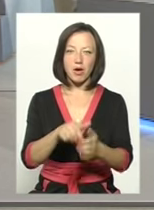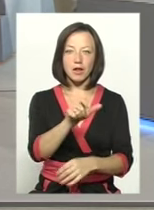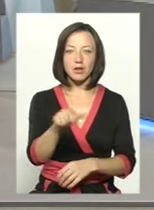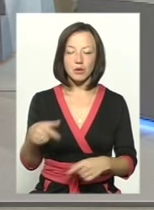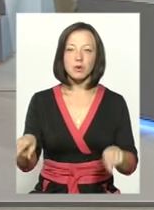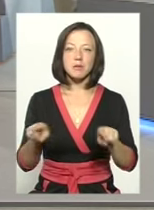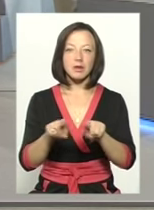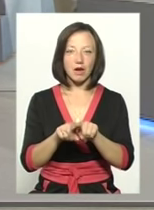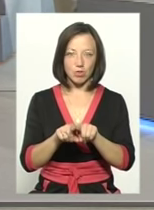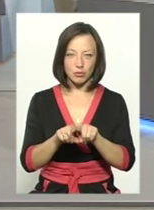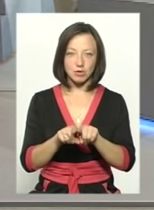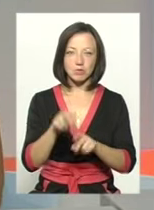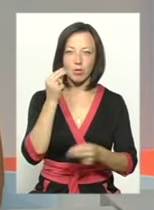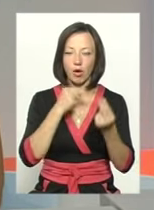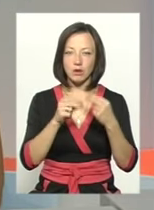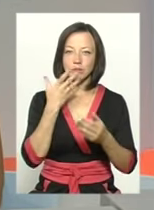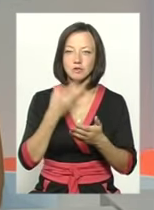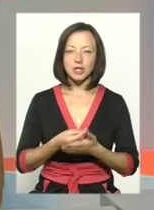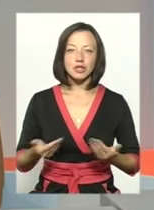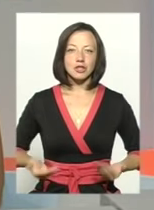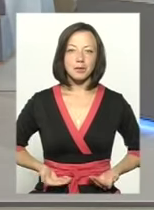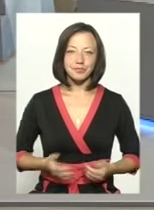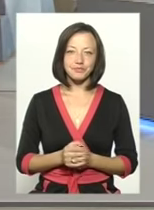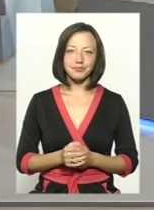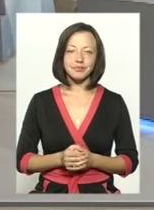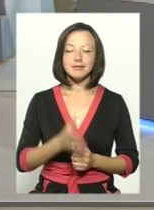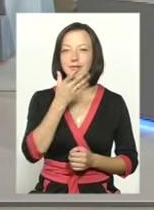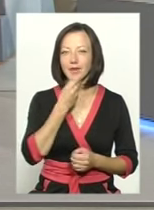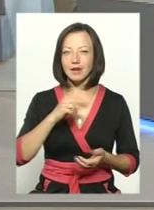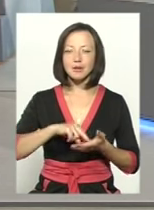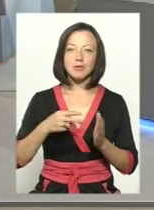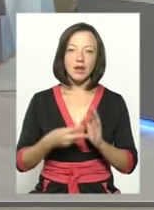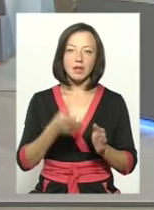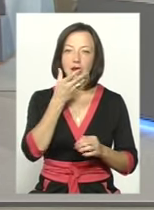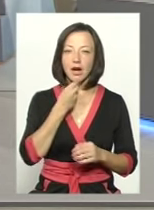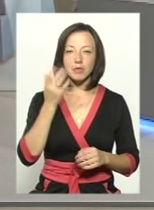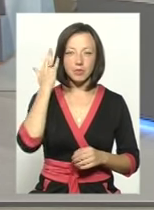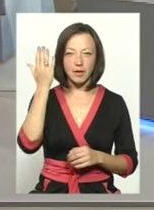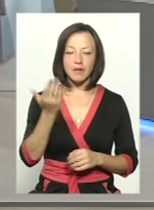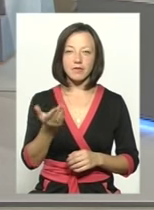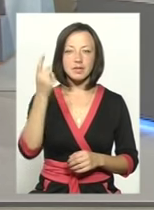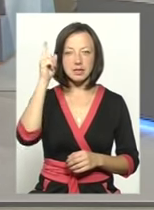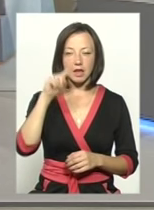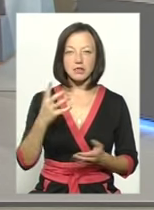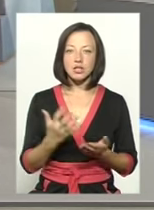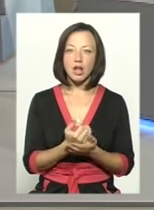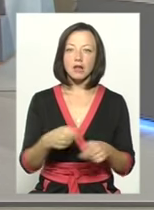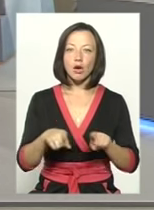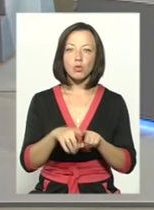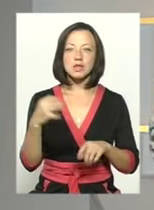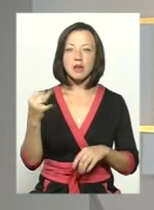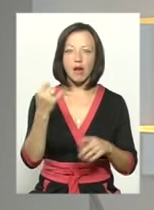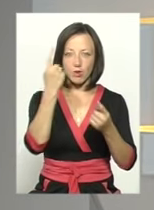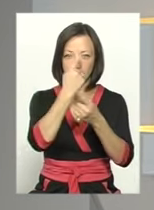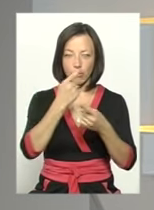також покращувати своє життя. Ну що ж, гарні плани і гарні мрії. Ви знаєте, знайшла таку цікаву